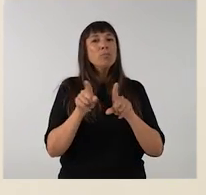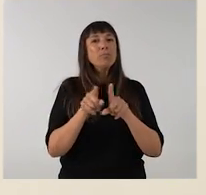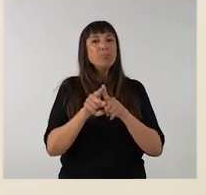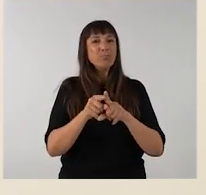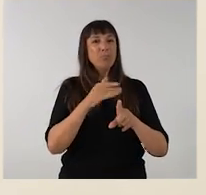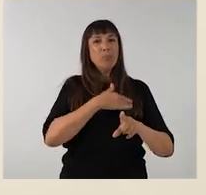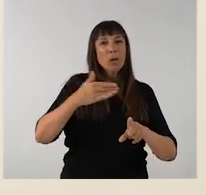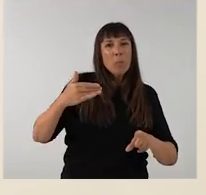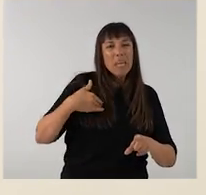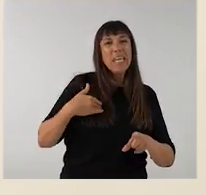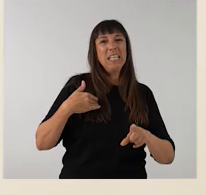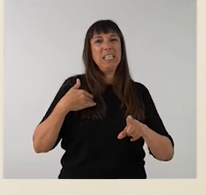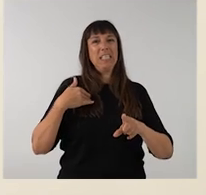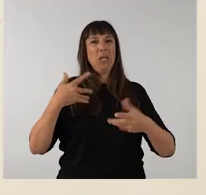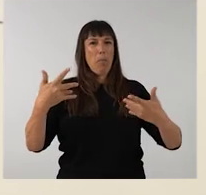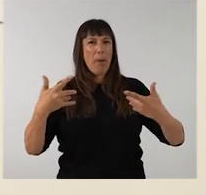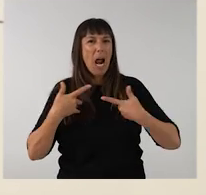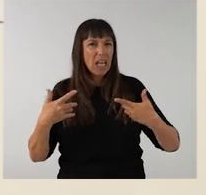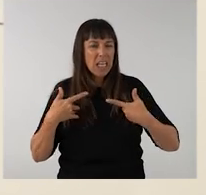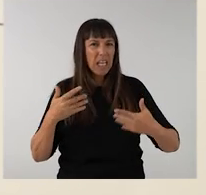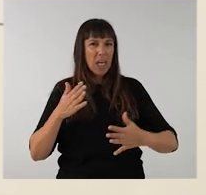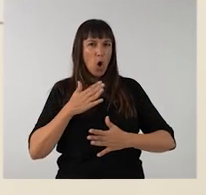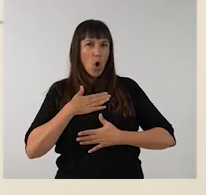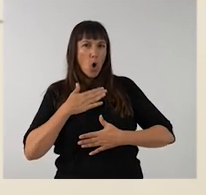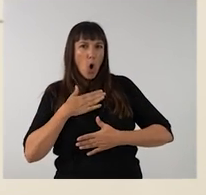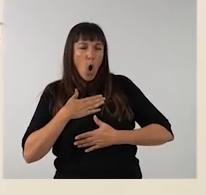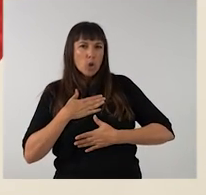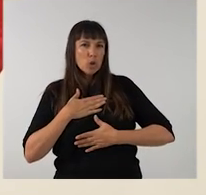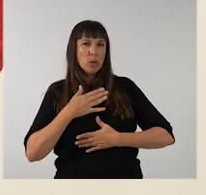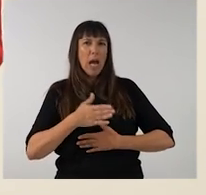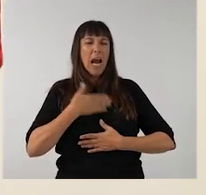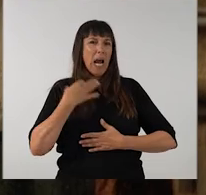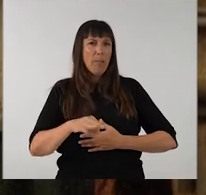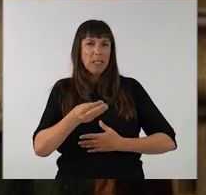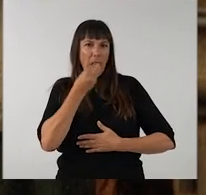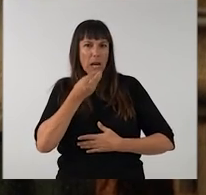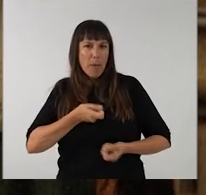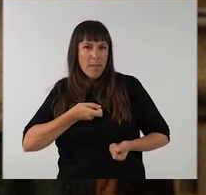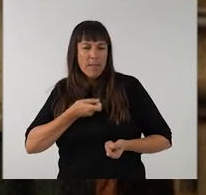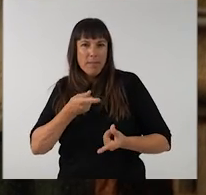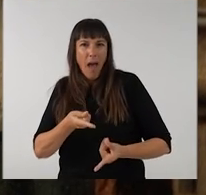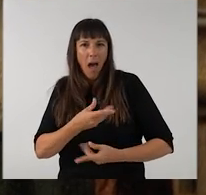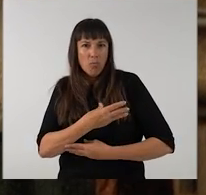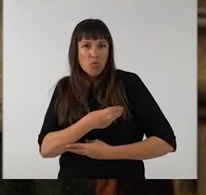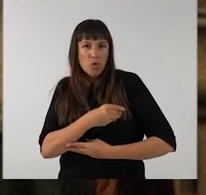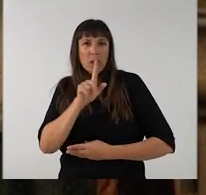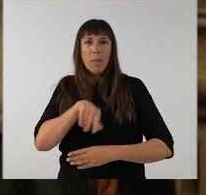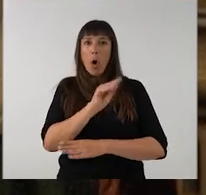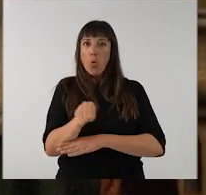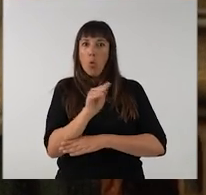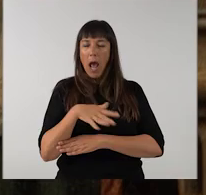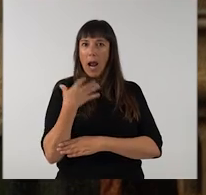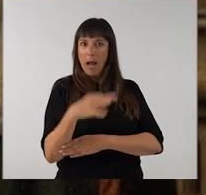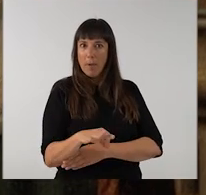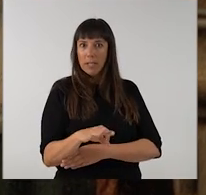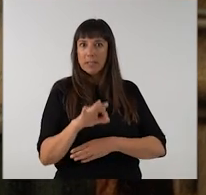els pits, el martiri, el cos, què és capaç de donar aliment, què és capaç de donar